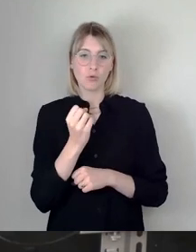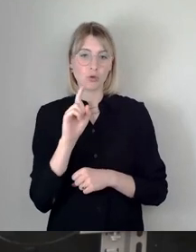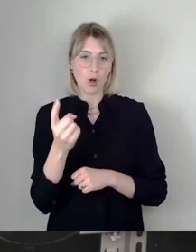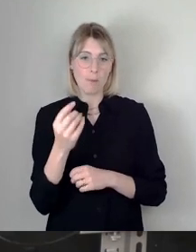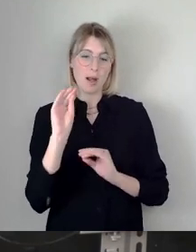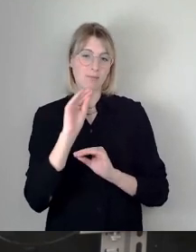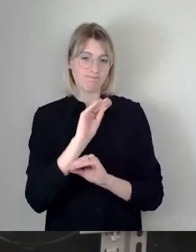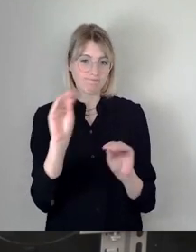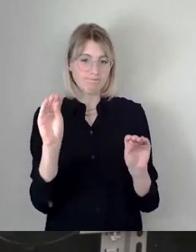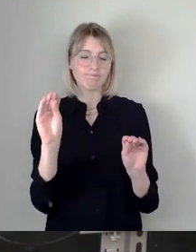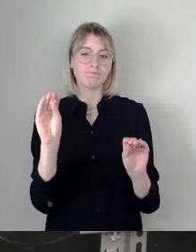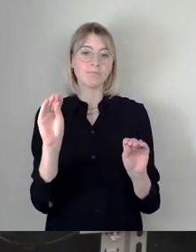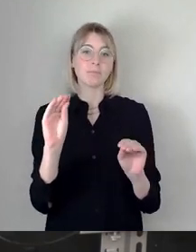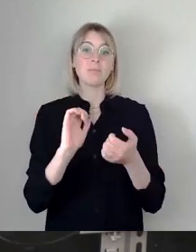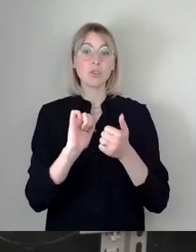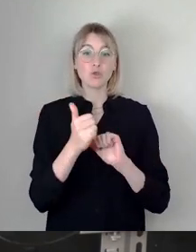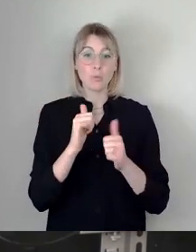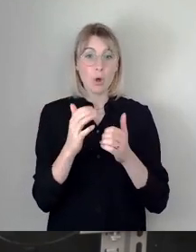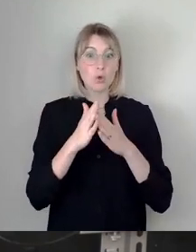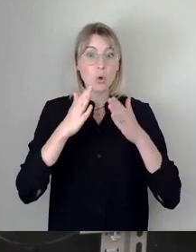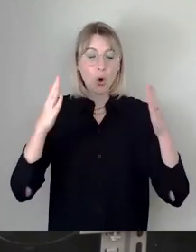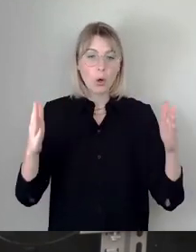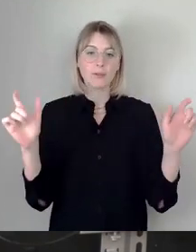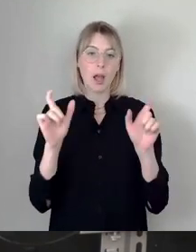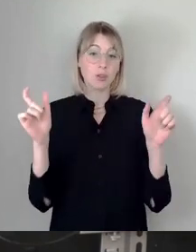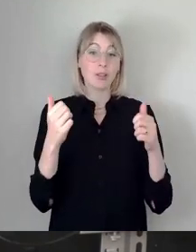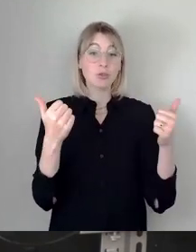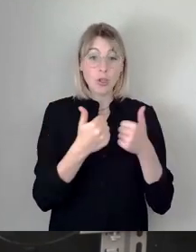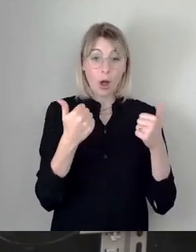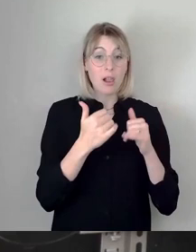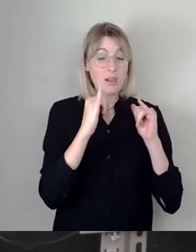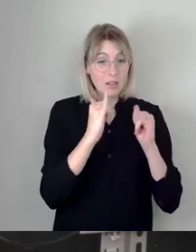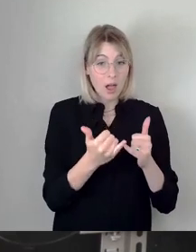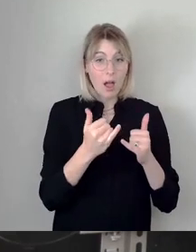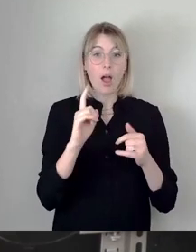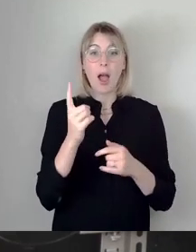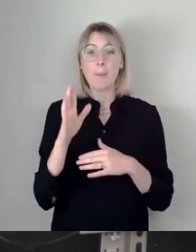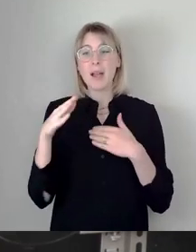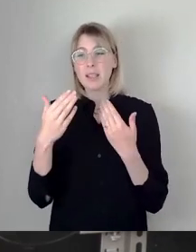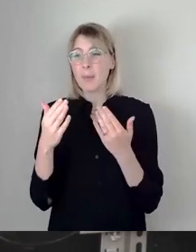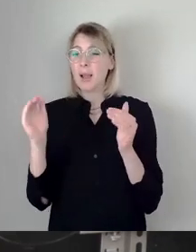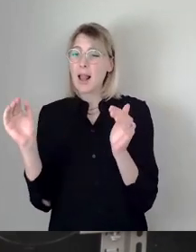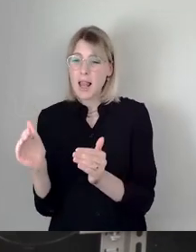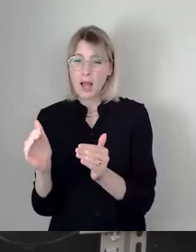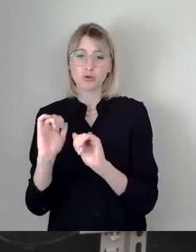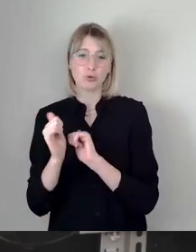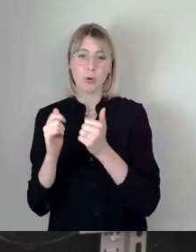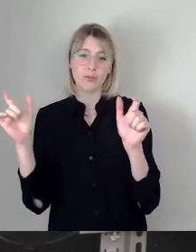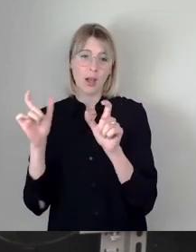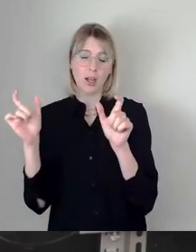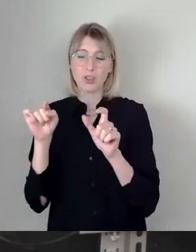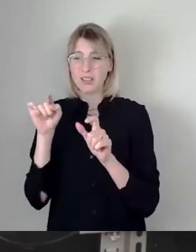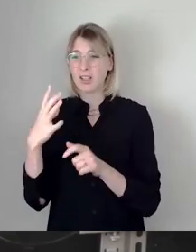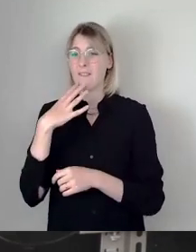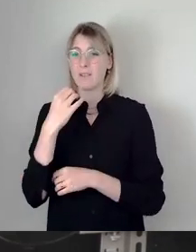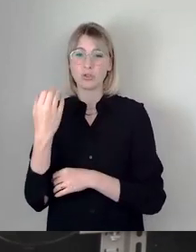zum Anlass nehmen, Sportgroßveranstaltungen sind toll. Aber es gibt auch so viele kleine Sportveranstaltungen. Und dort wünsche ich mir, dass noch